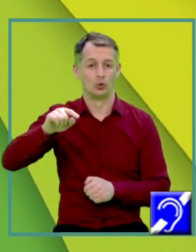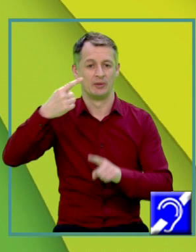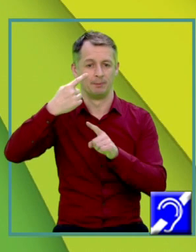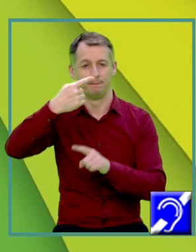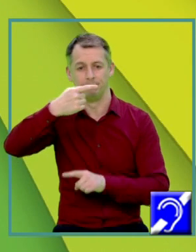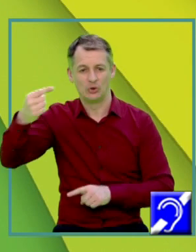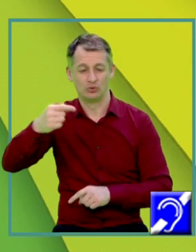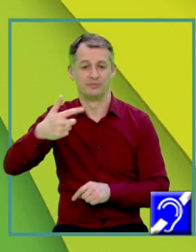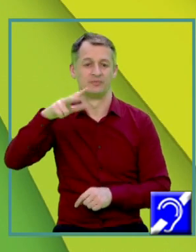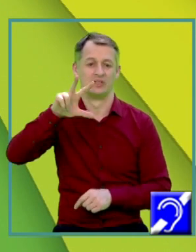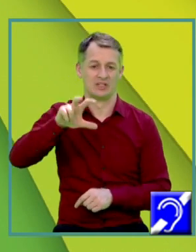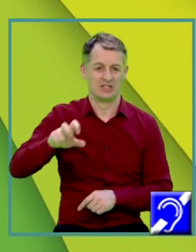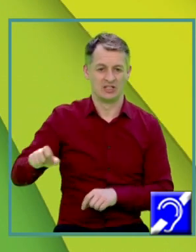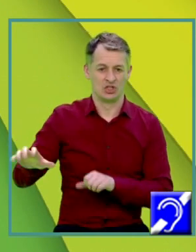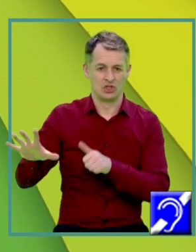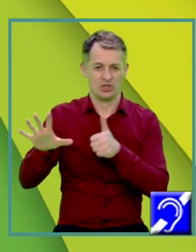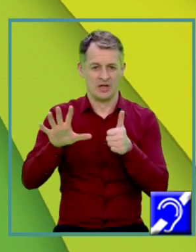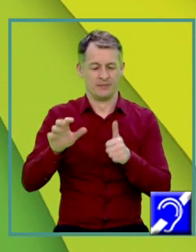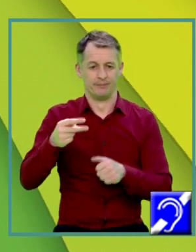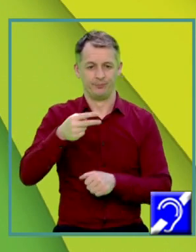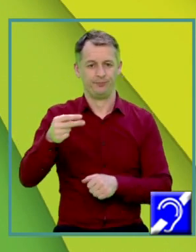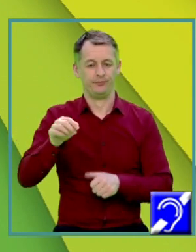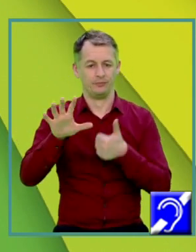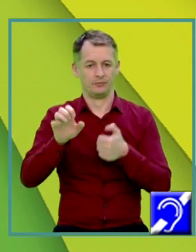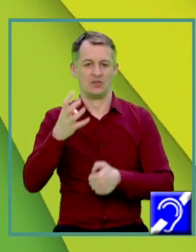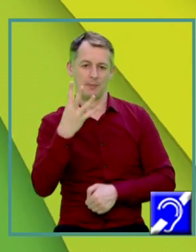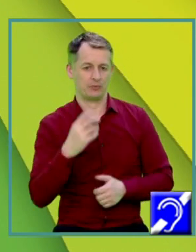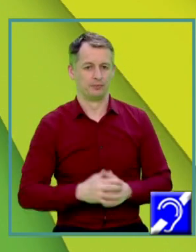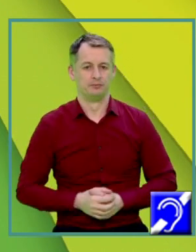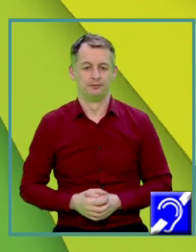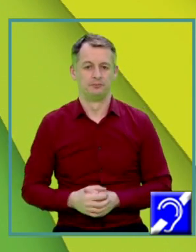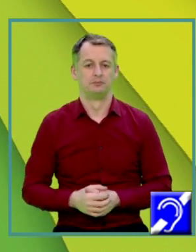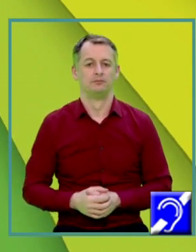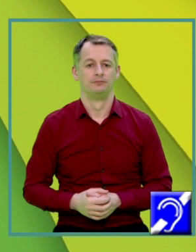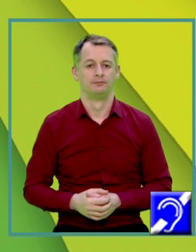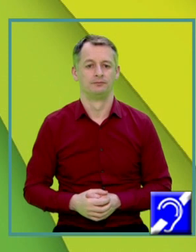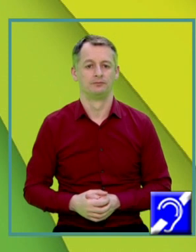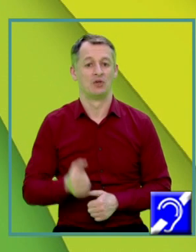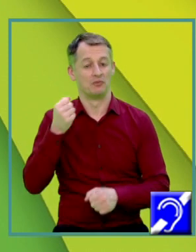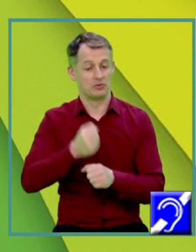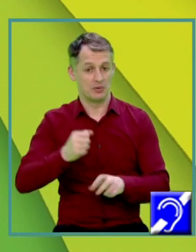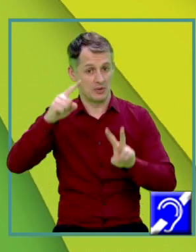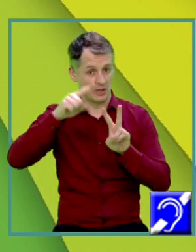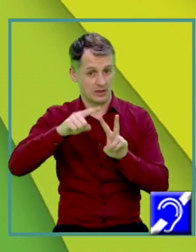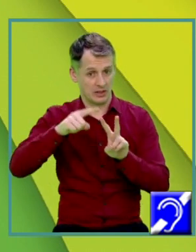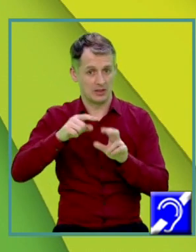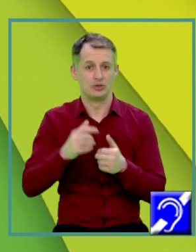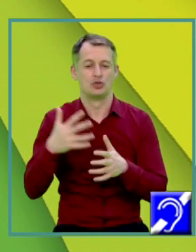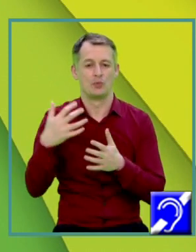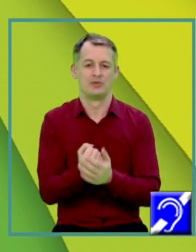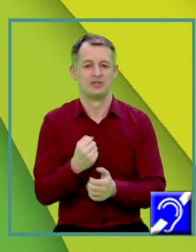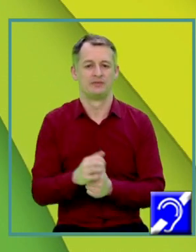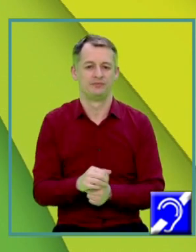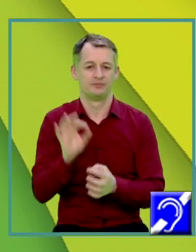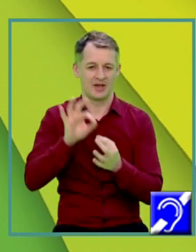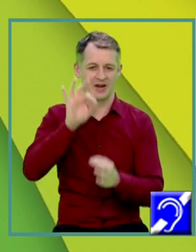36 egal 64 Aplicăm radical Și obținem că